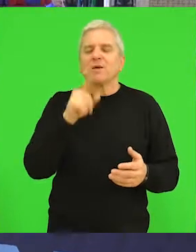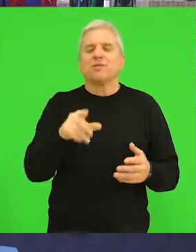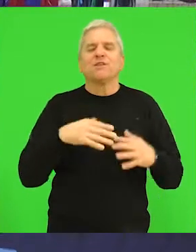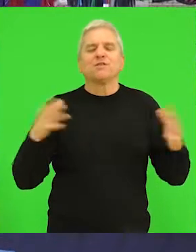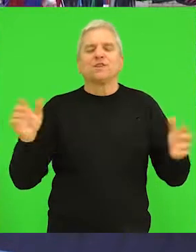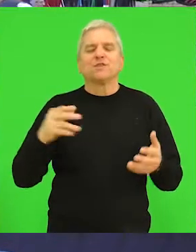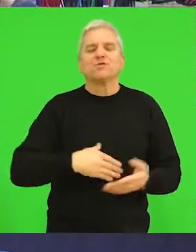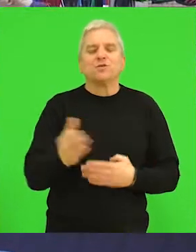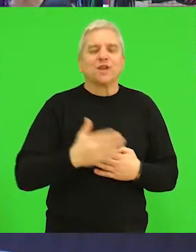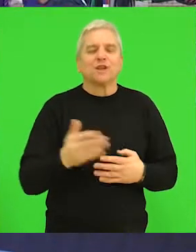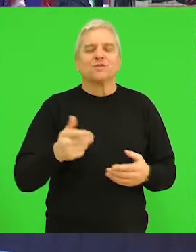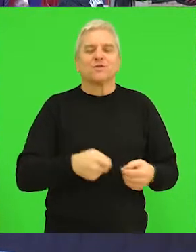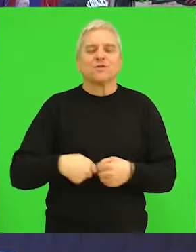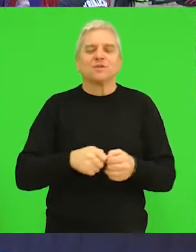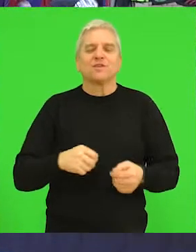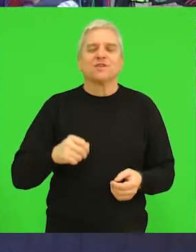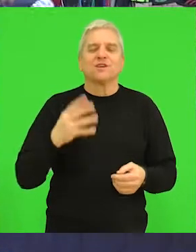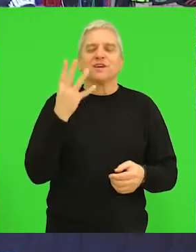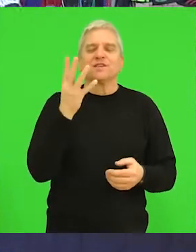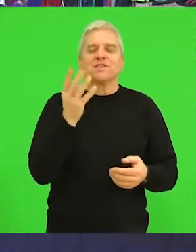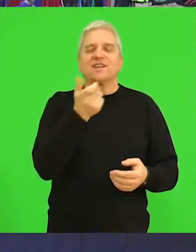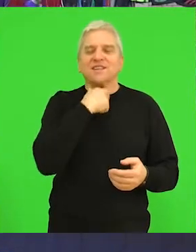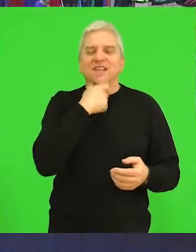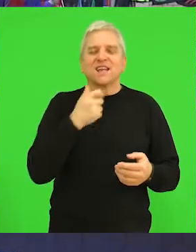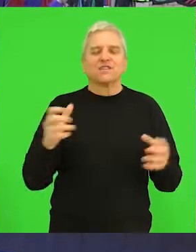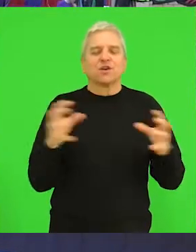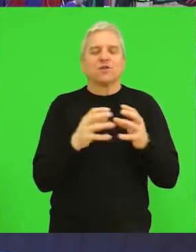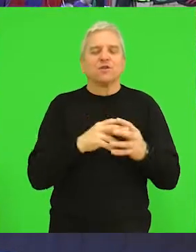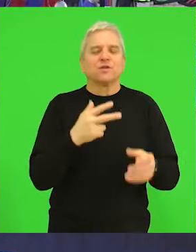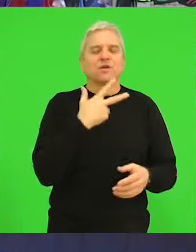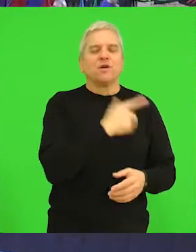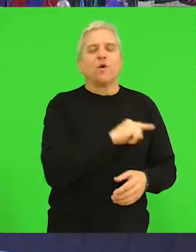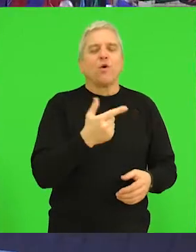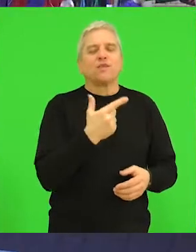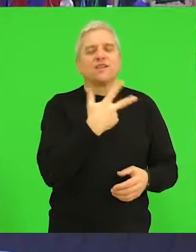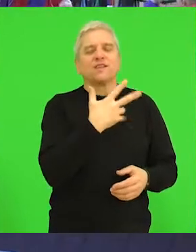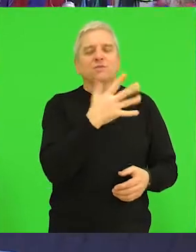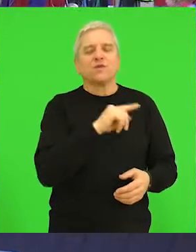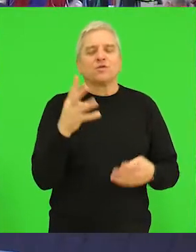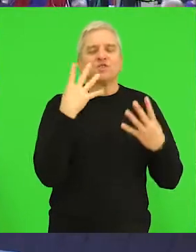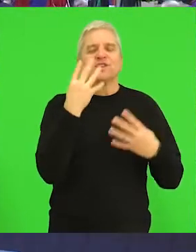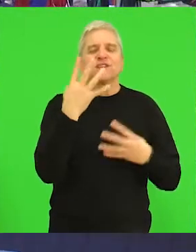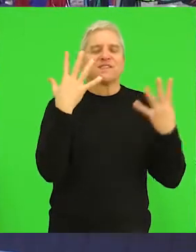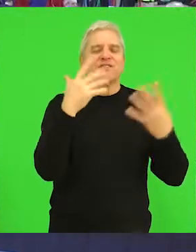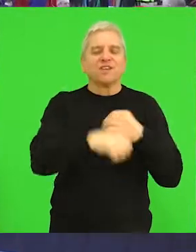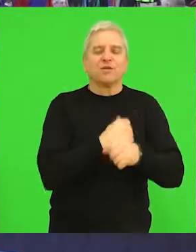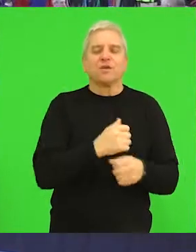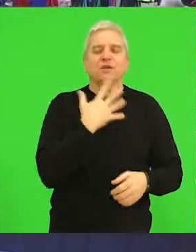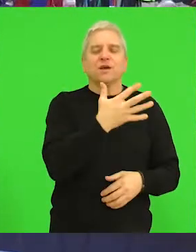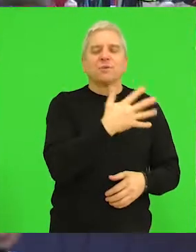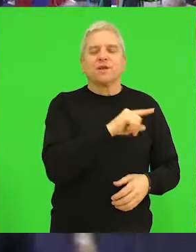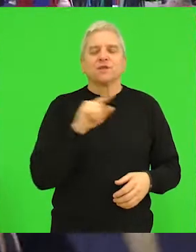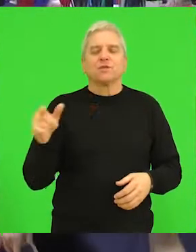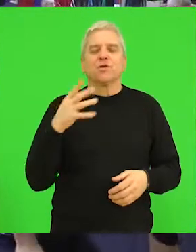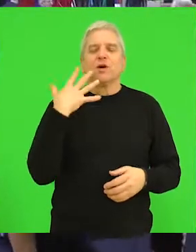turnir u Srbiju u stonom tenisu organizovan je u četiri starostne kategorije od 35 do 49 godina kategorija od